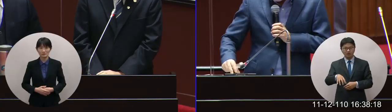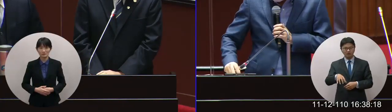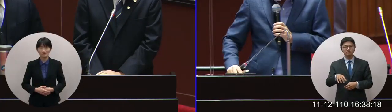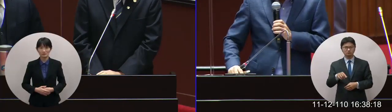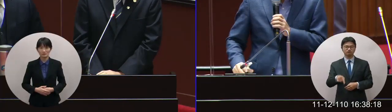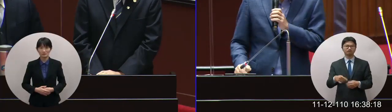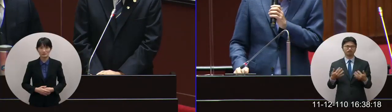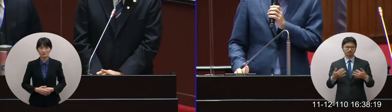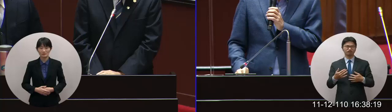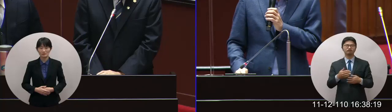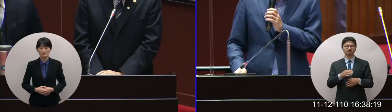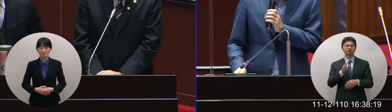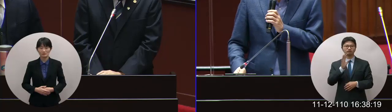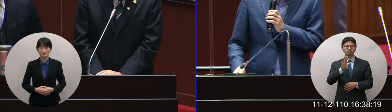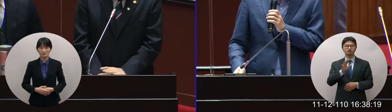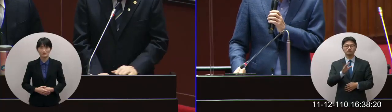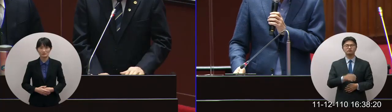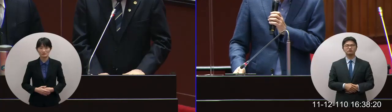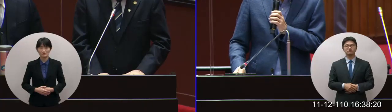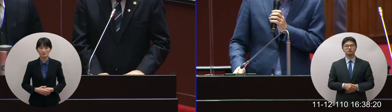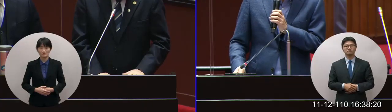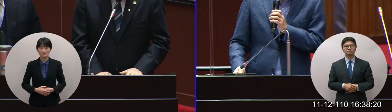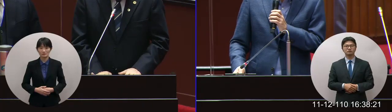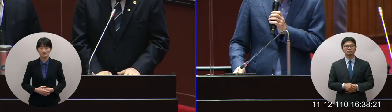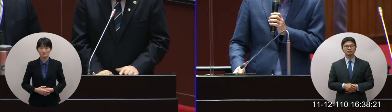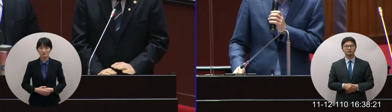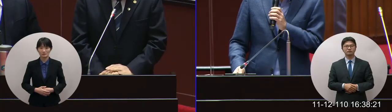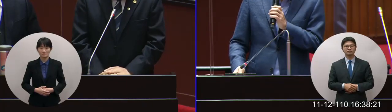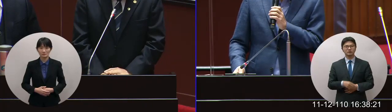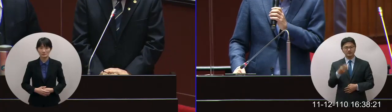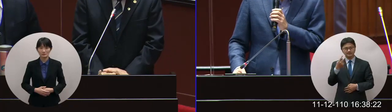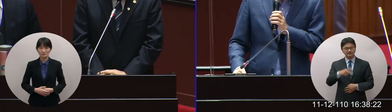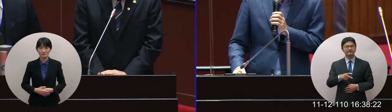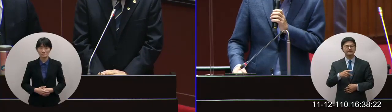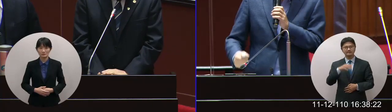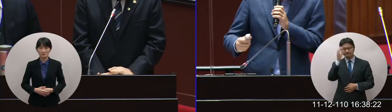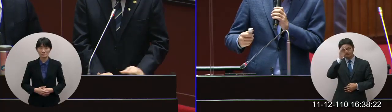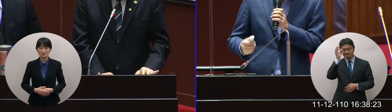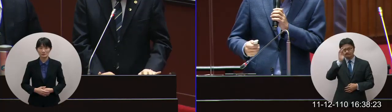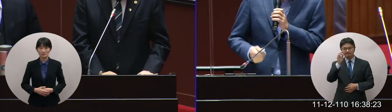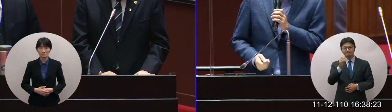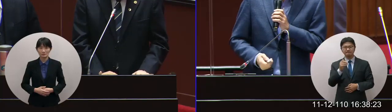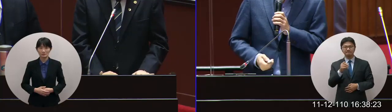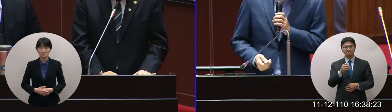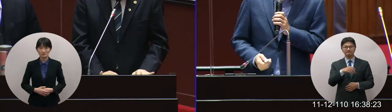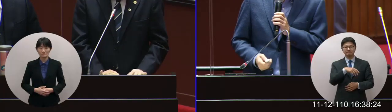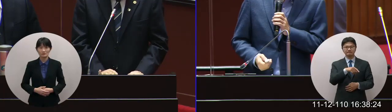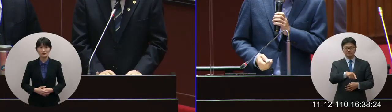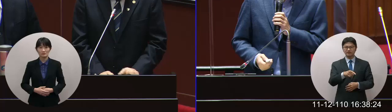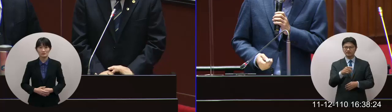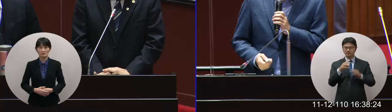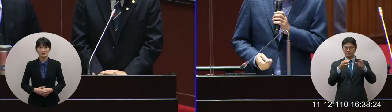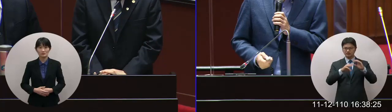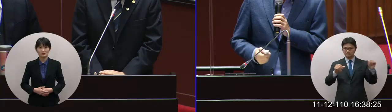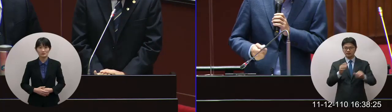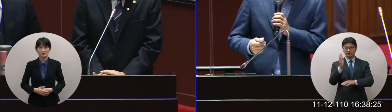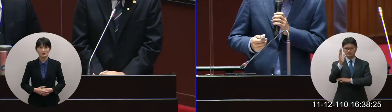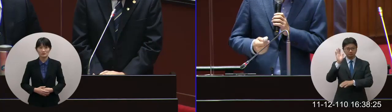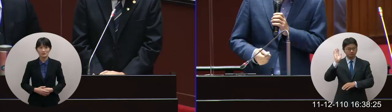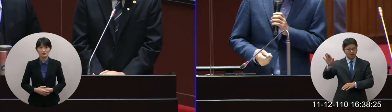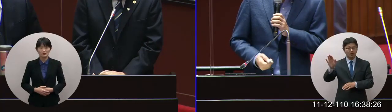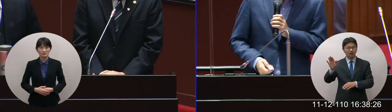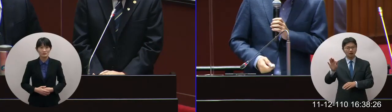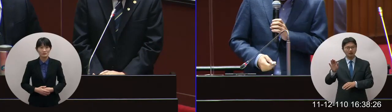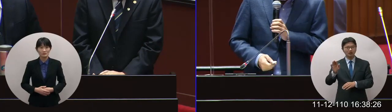有些的一個部分我是覺得我們是不是能夠多做一些尤其是政府的土地的時候我們